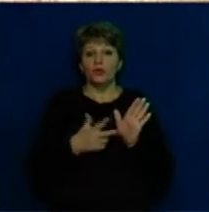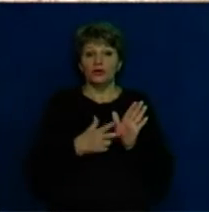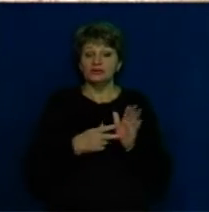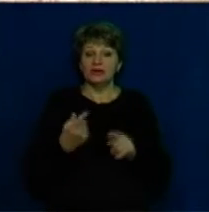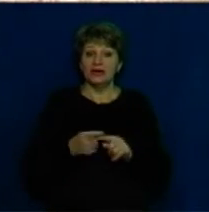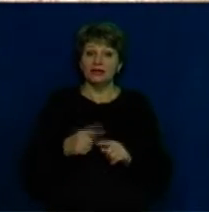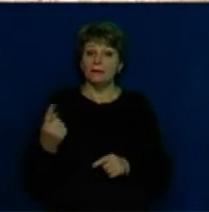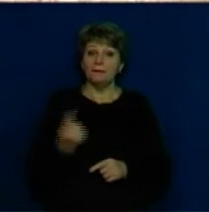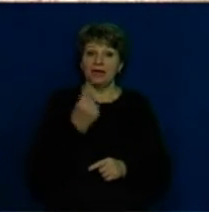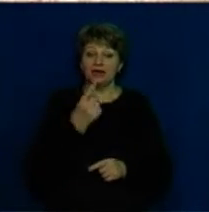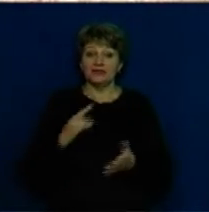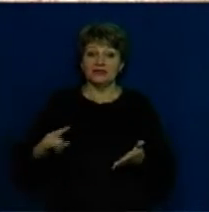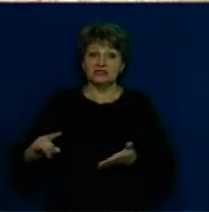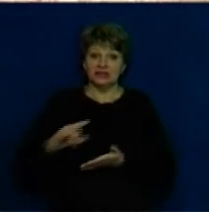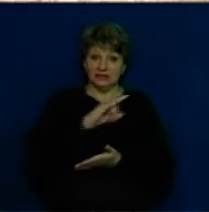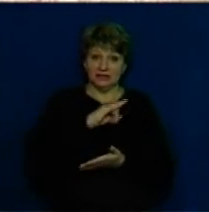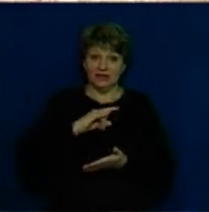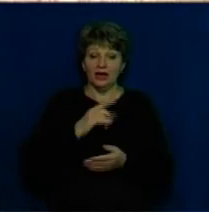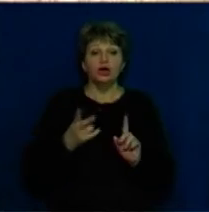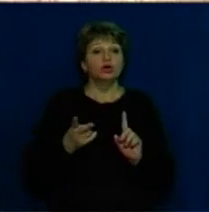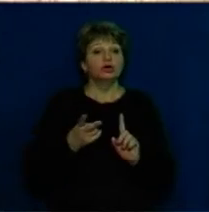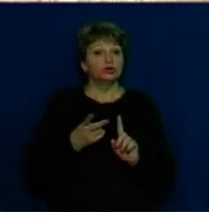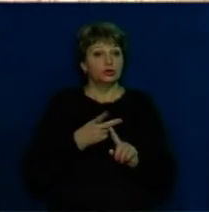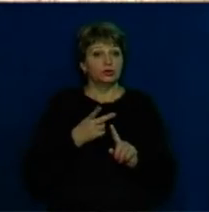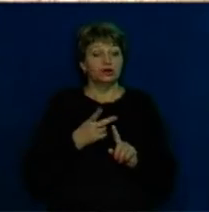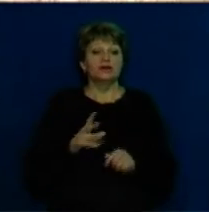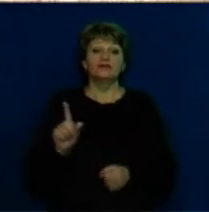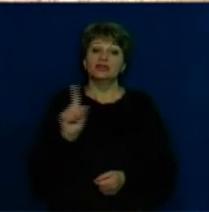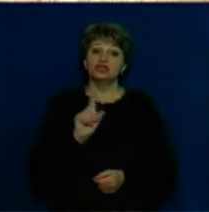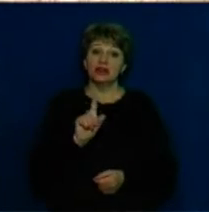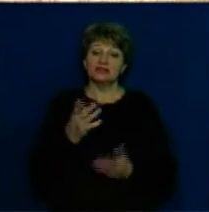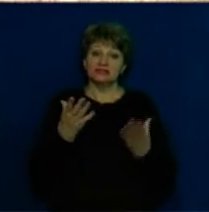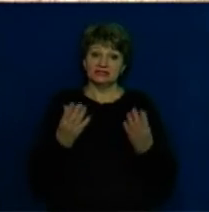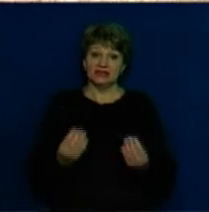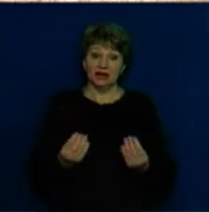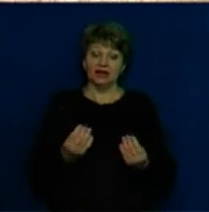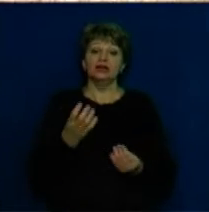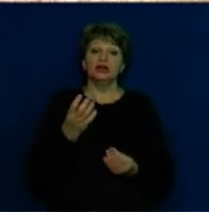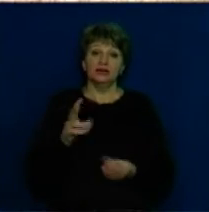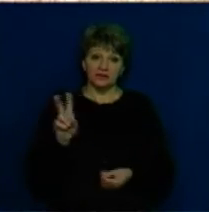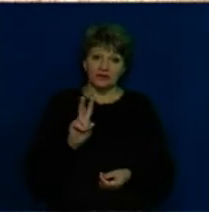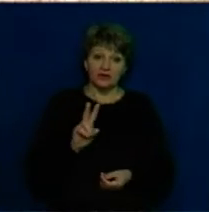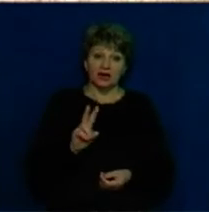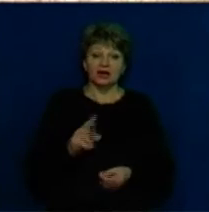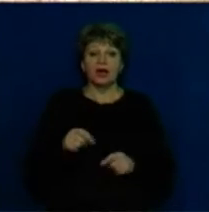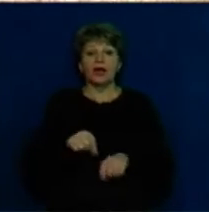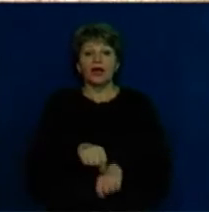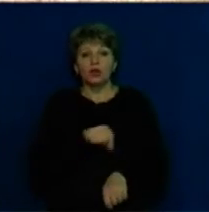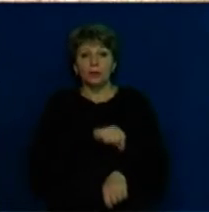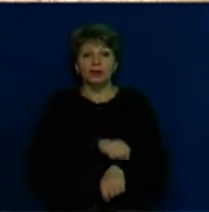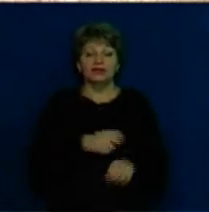взліт, другий взліт в час дня, чи в дві години дня, кілометраж